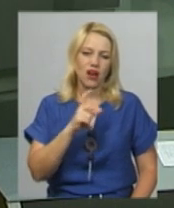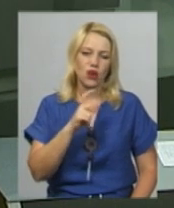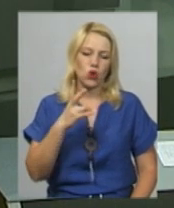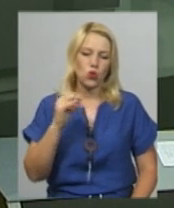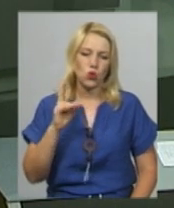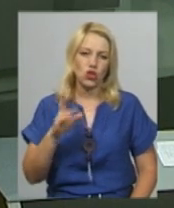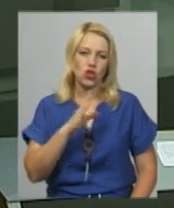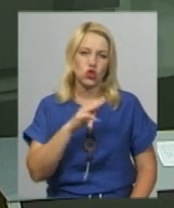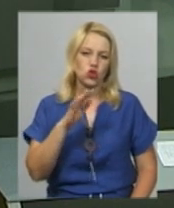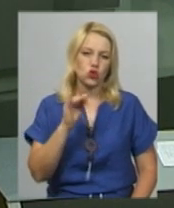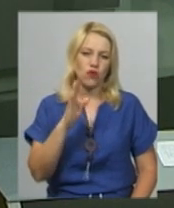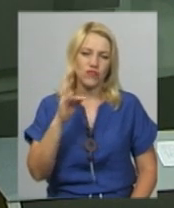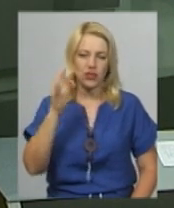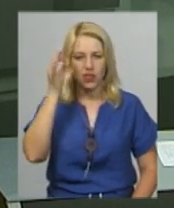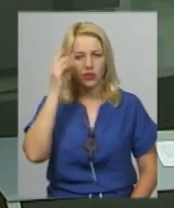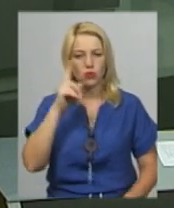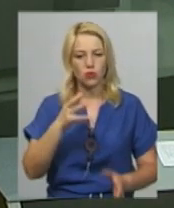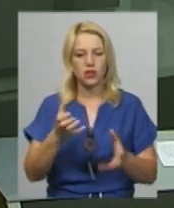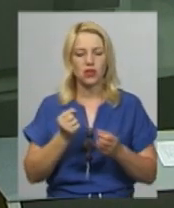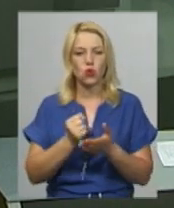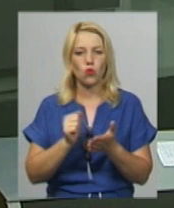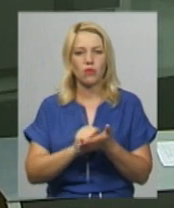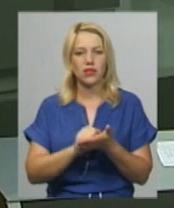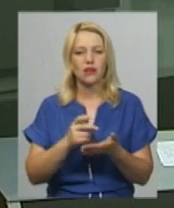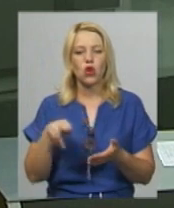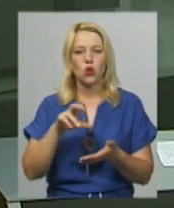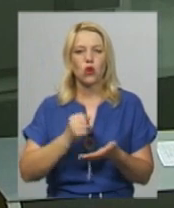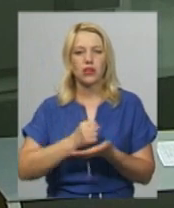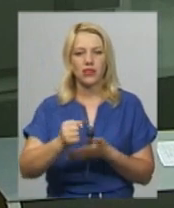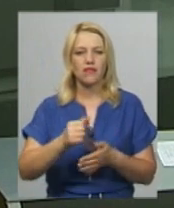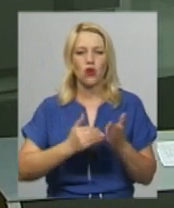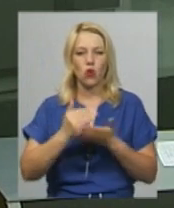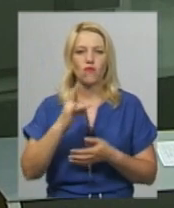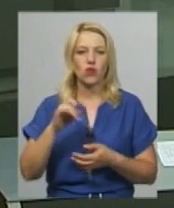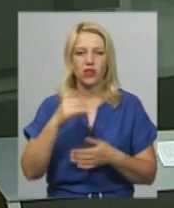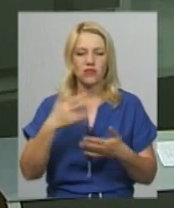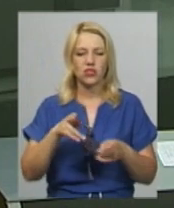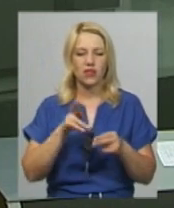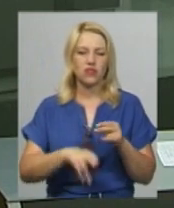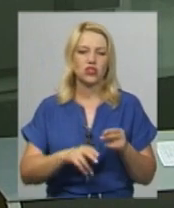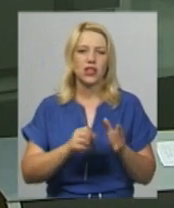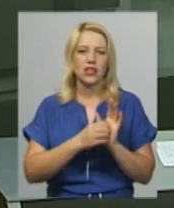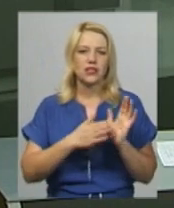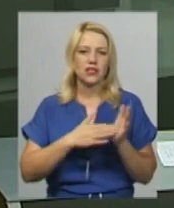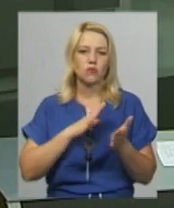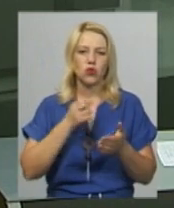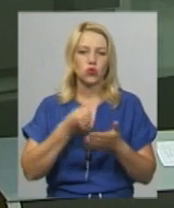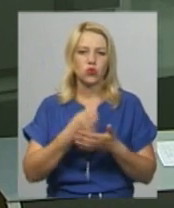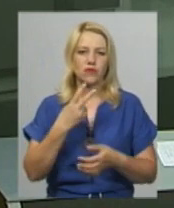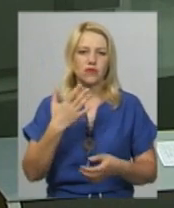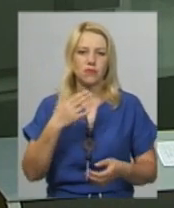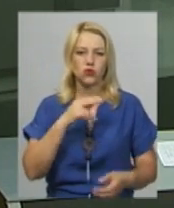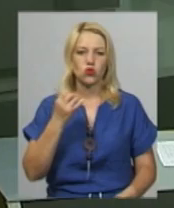Нагадаю, прийняття документів від кандидатів до Верховної Ради завершилося. Реєстрація тривала до 25 червня.